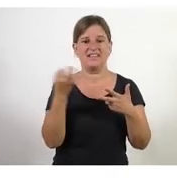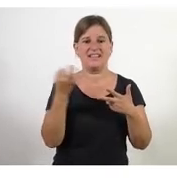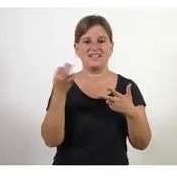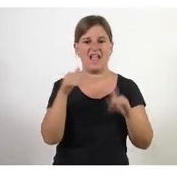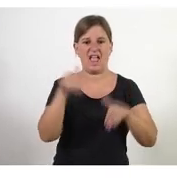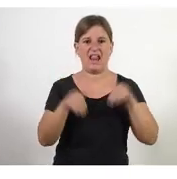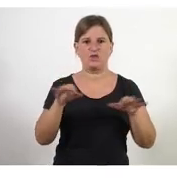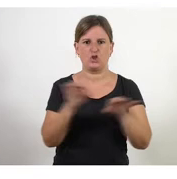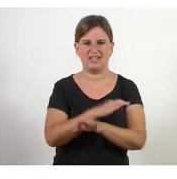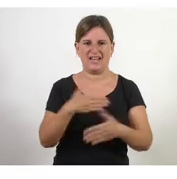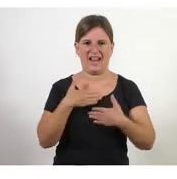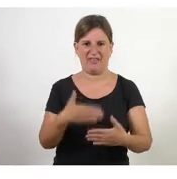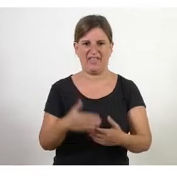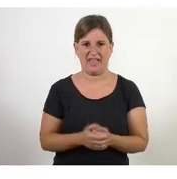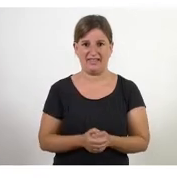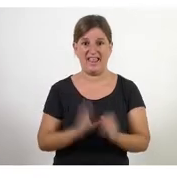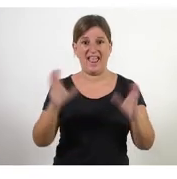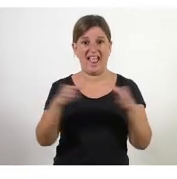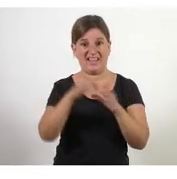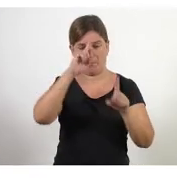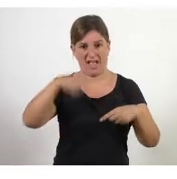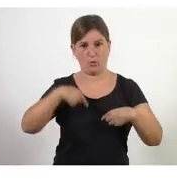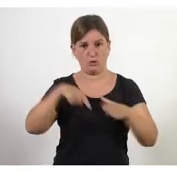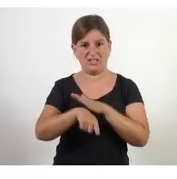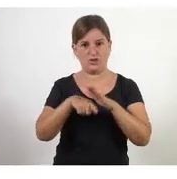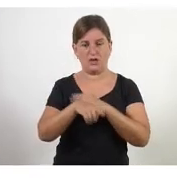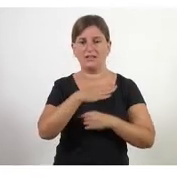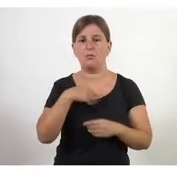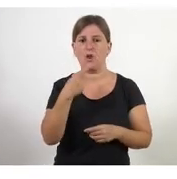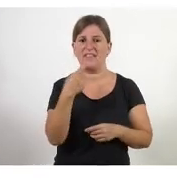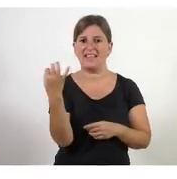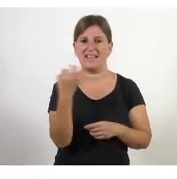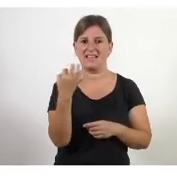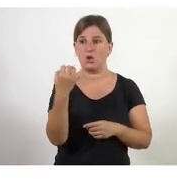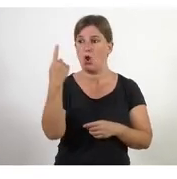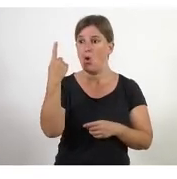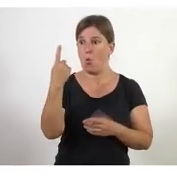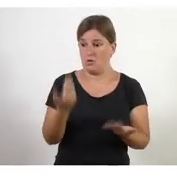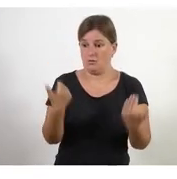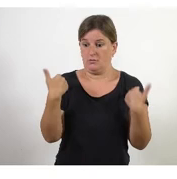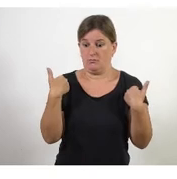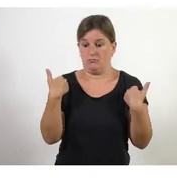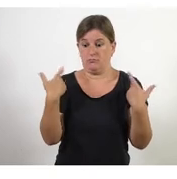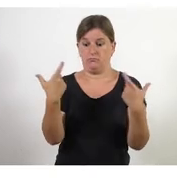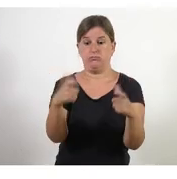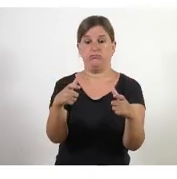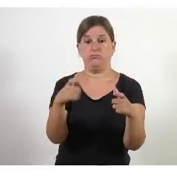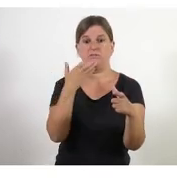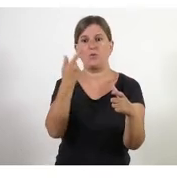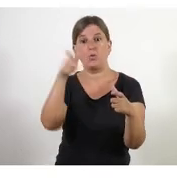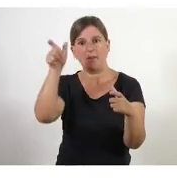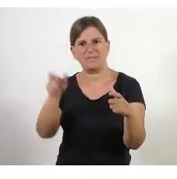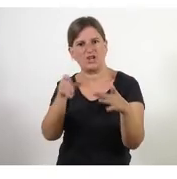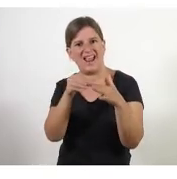clar un equip autogestionat què vol dir doncs que per cada gran tasca que pot ser mira necessitem ara una persona que